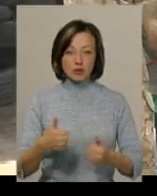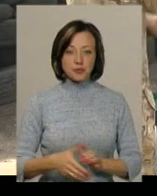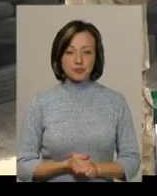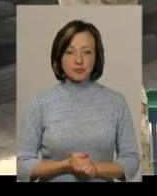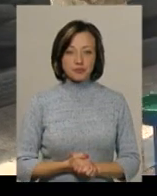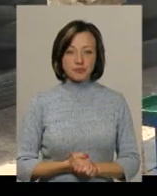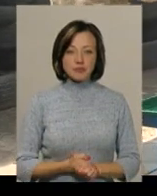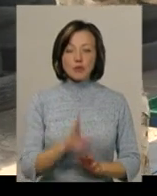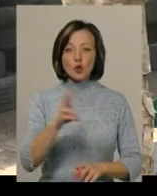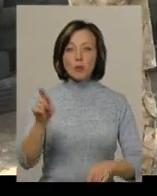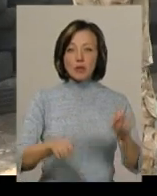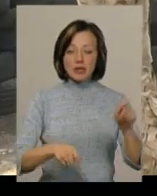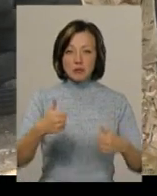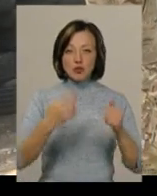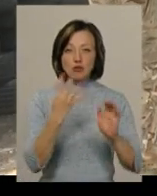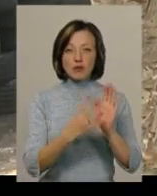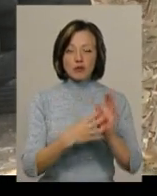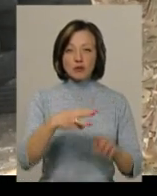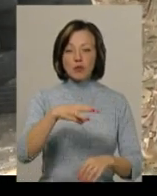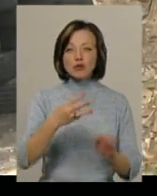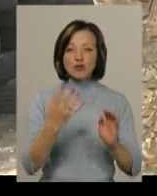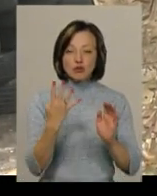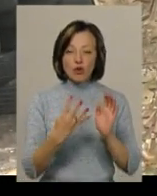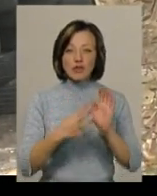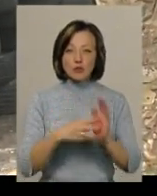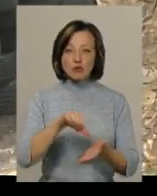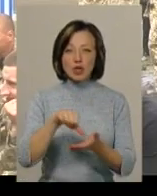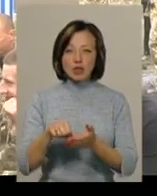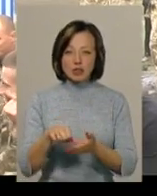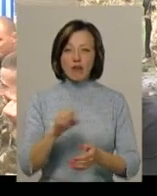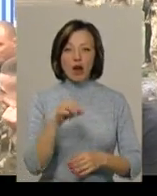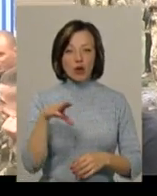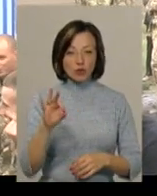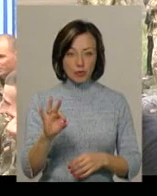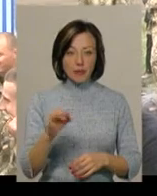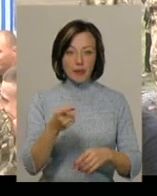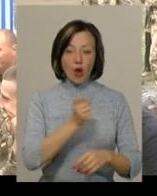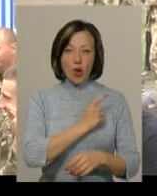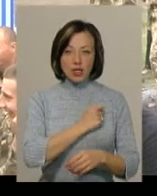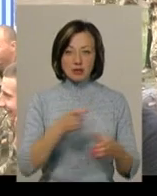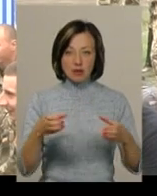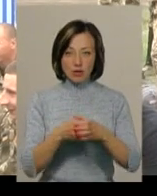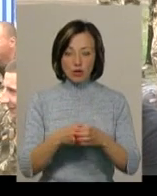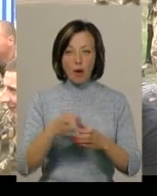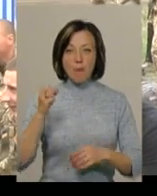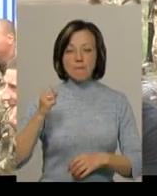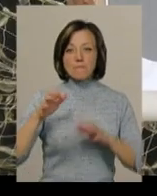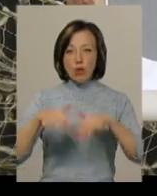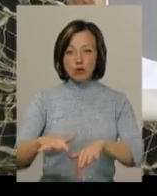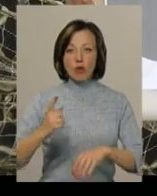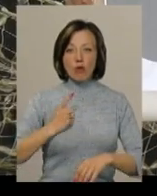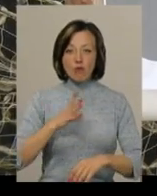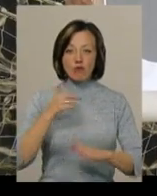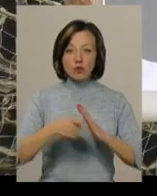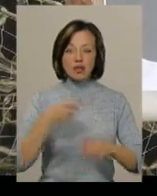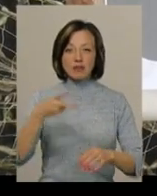Серед тих, хто приїхав на змагання, 48 учасників бойових дій на сході України. Юрій Злобін з Одеського загону морської охорони був на Донбасі